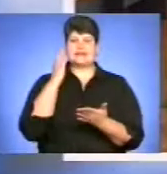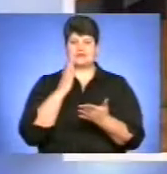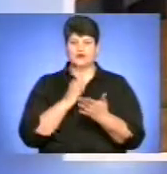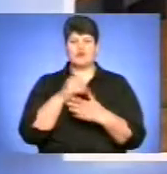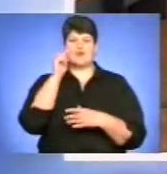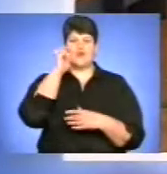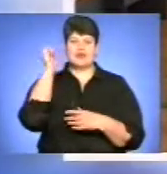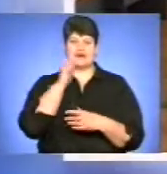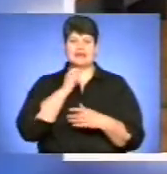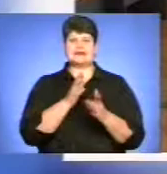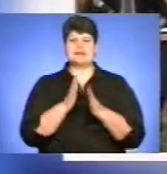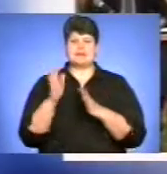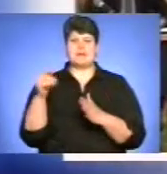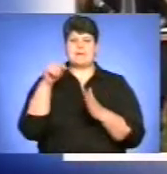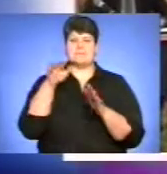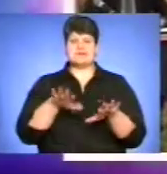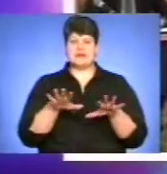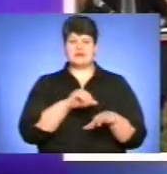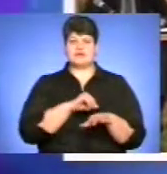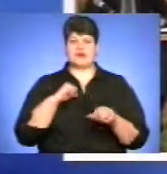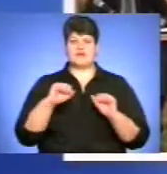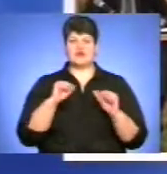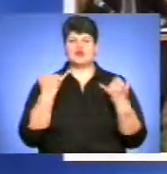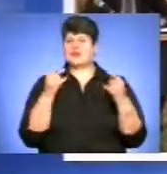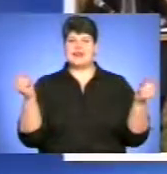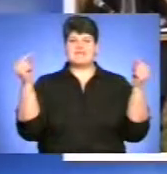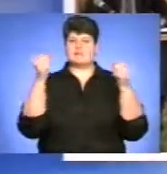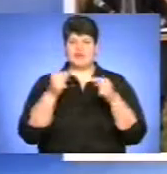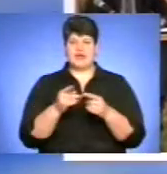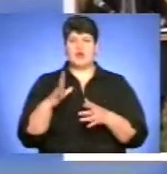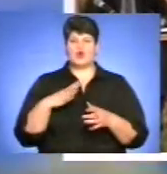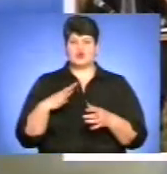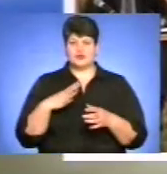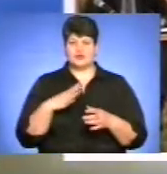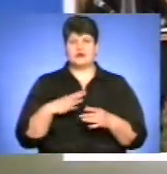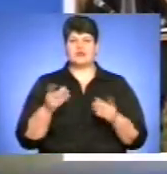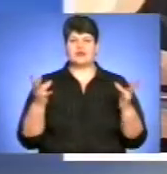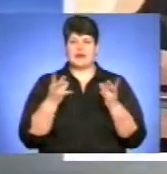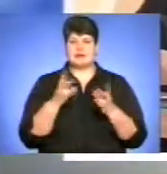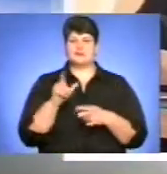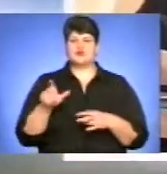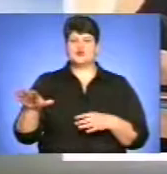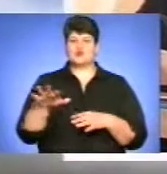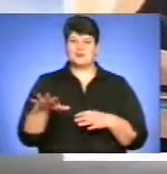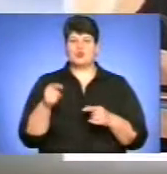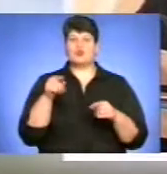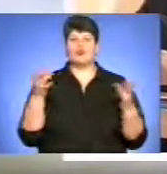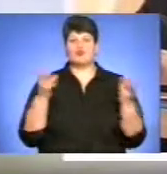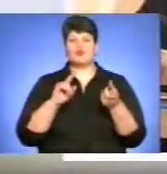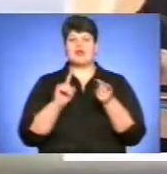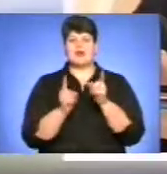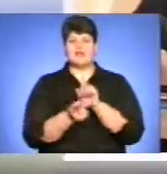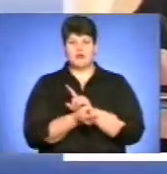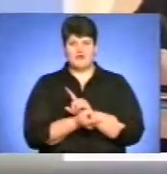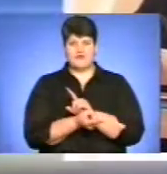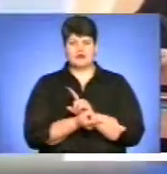Україні система місцевого самоврядування сьогодні не відповідає очікуванням та потребам суспільства. Тому потребує реформування,